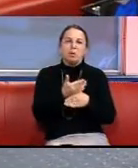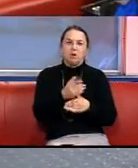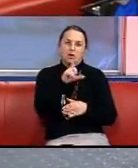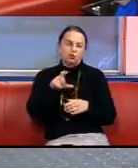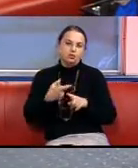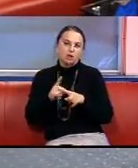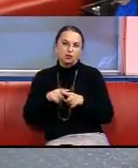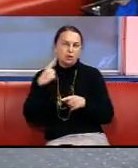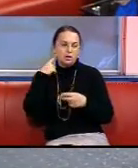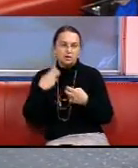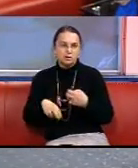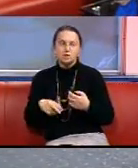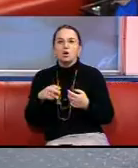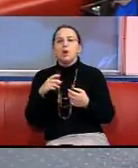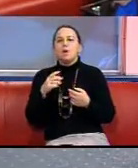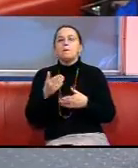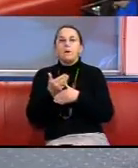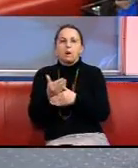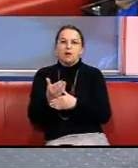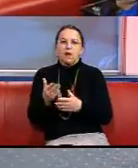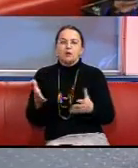чують Допомагають соціалізуватися